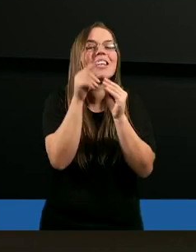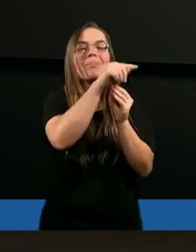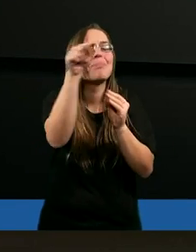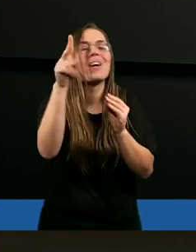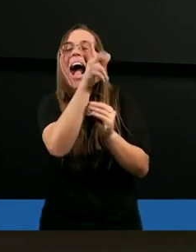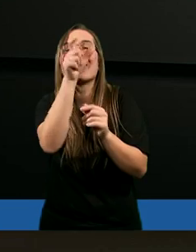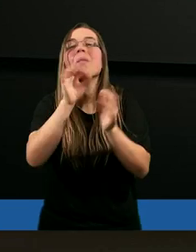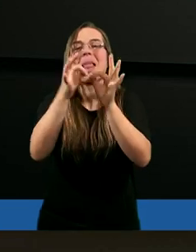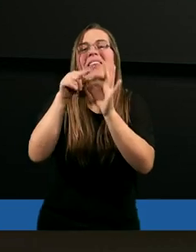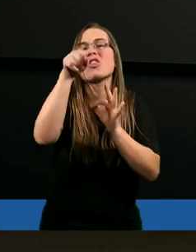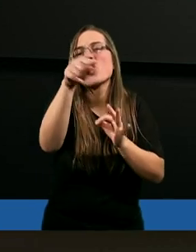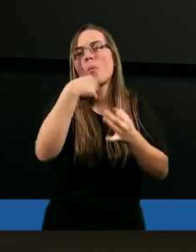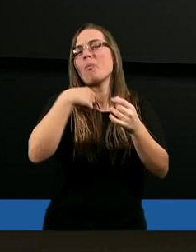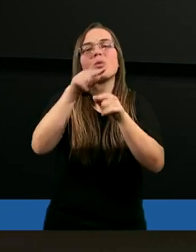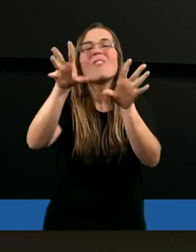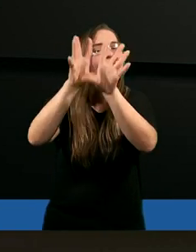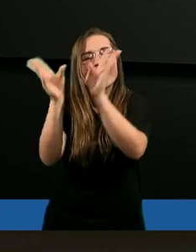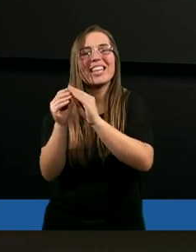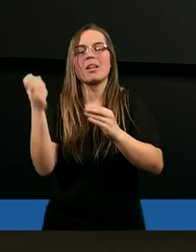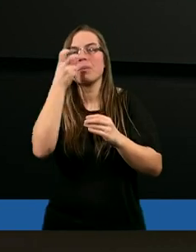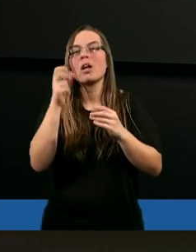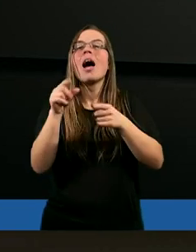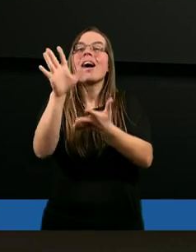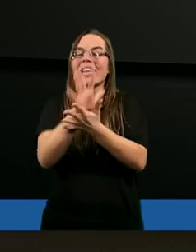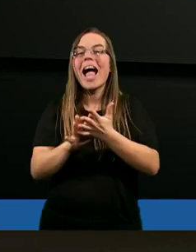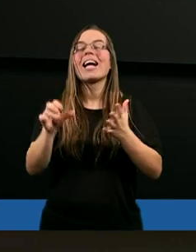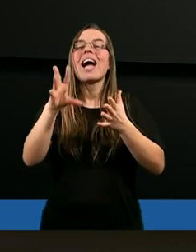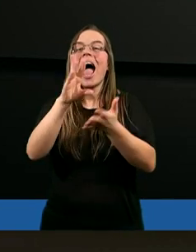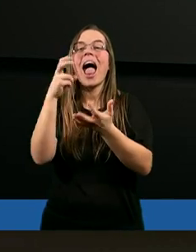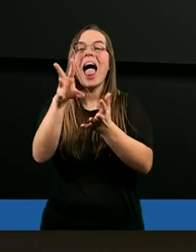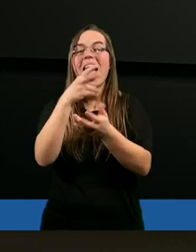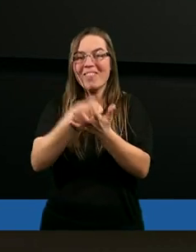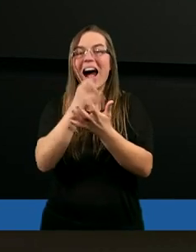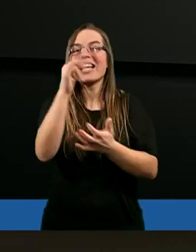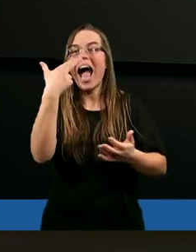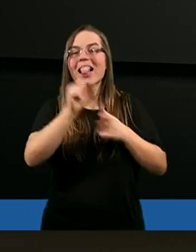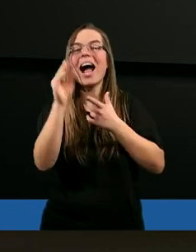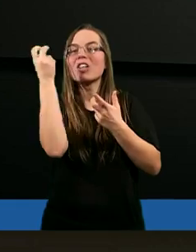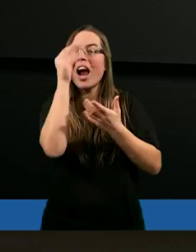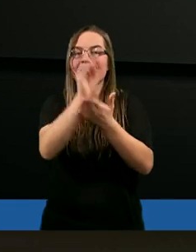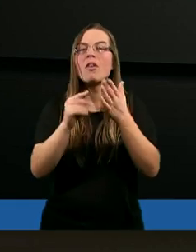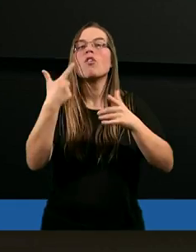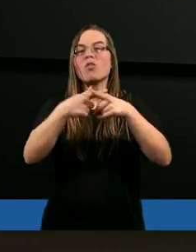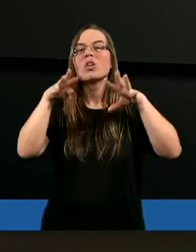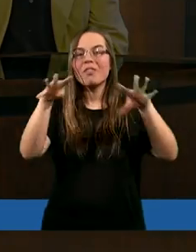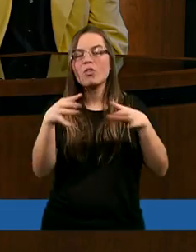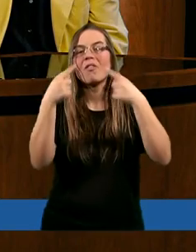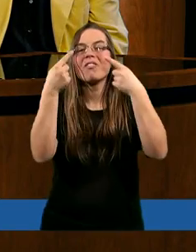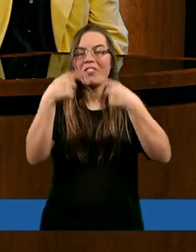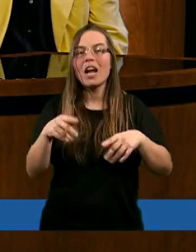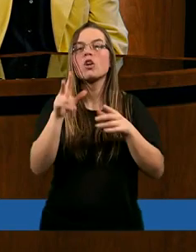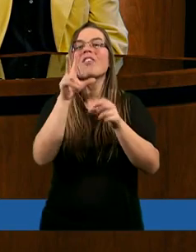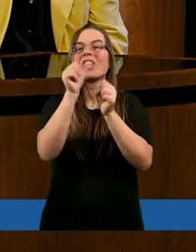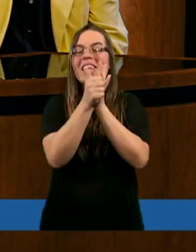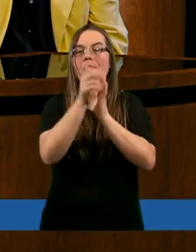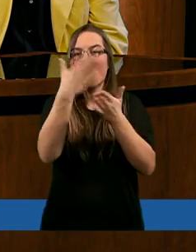bardzo piękny tekst jest zapisany w Ewangelii Jana w pierwszym rozdziale, w dwudziestym dziewiątym wierszu.